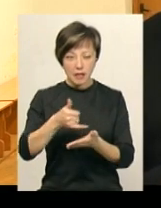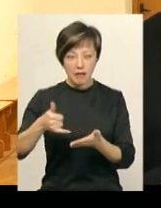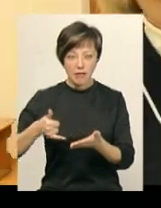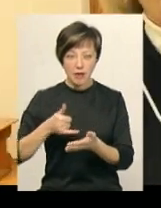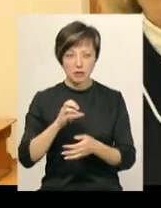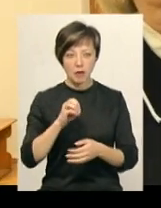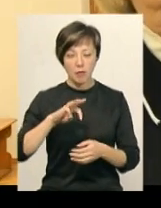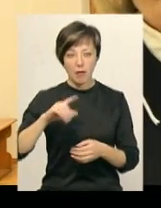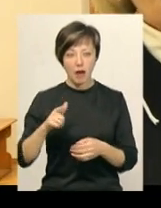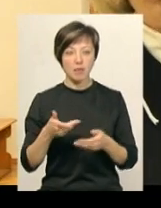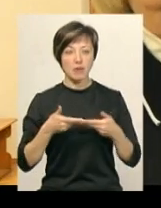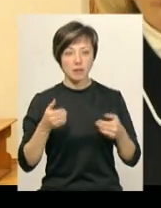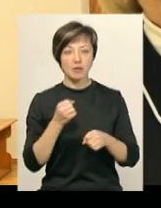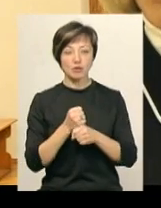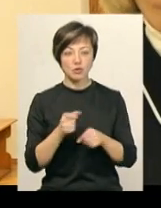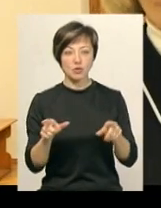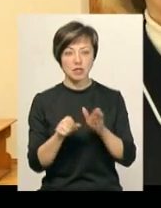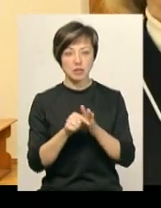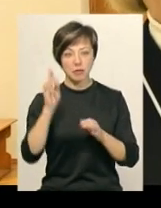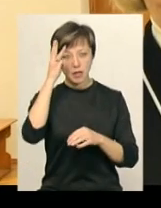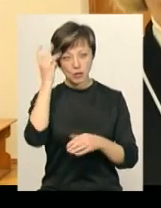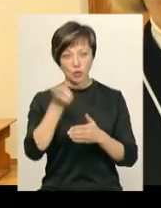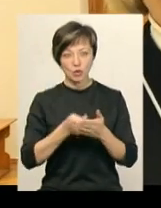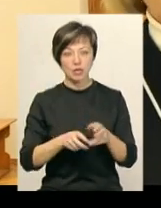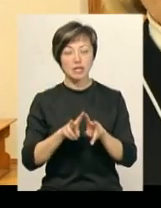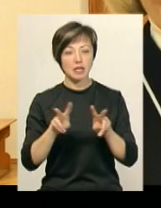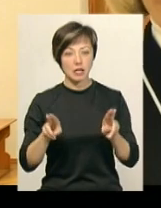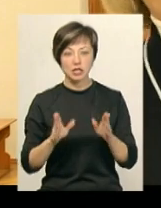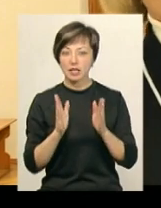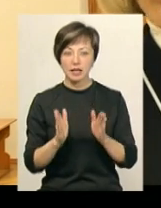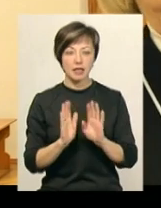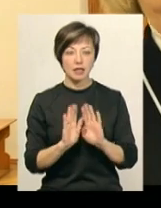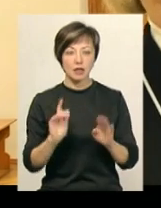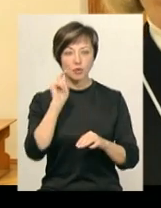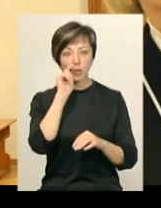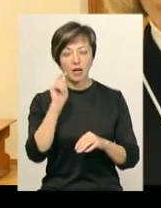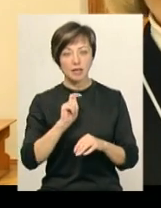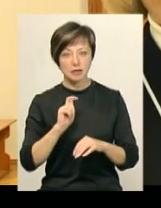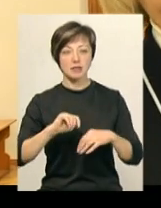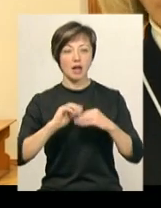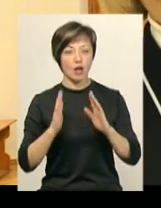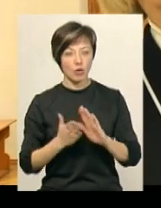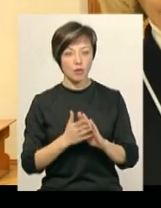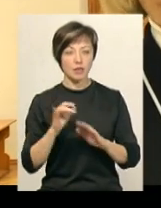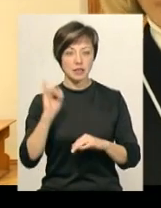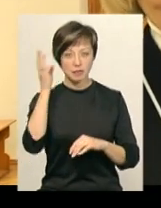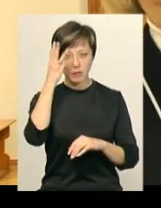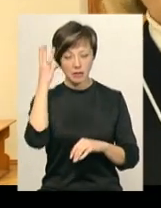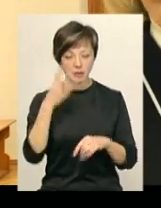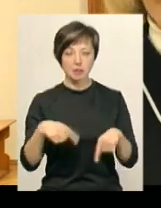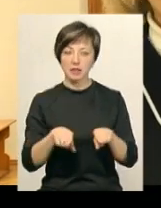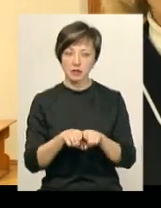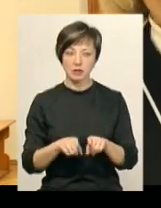емаль. Бо ми працюємо з хмельницькими художниками теж, не тільки з українськими загалом, а й з хмельницькими